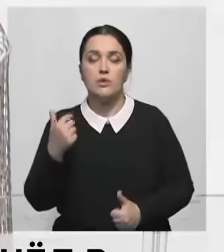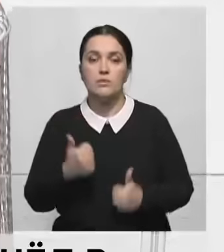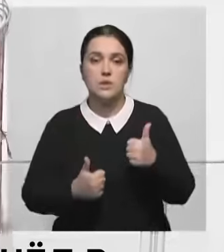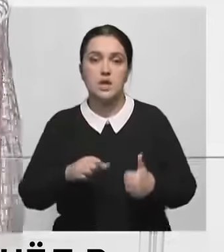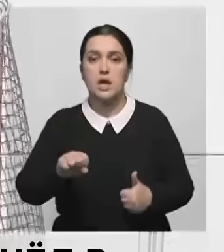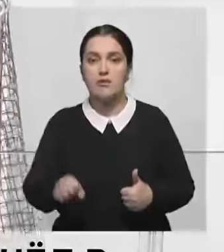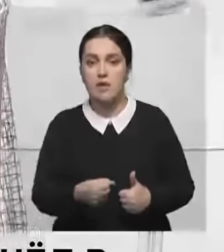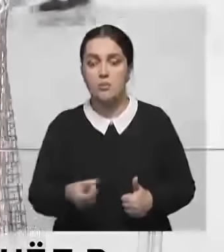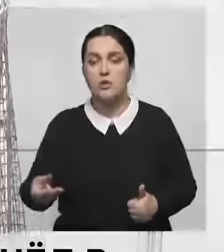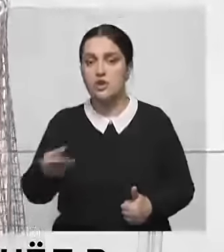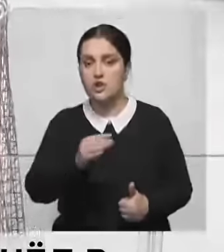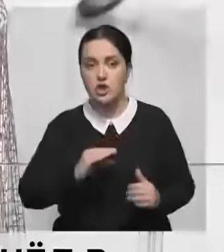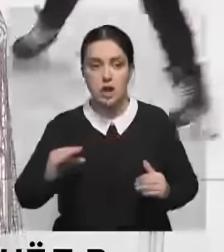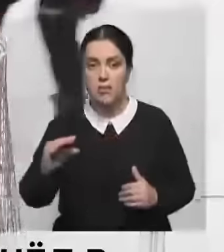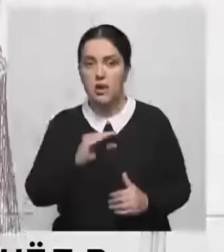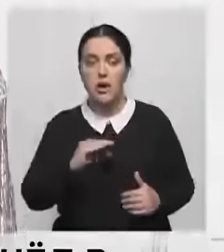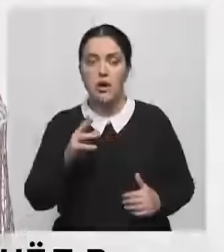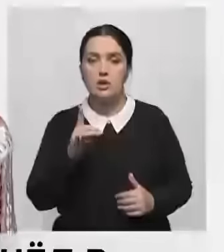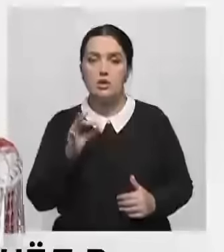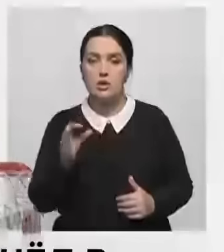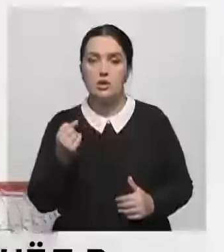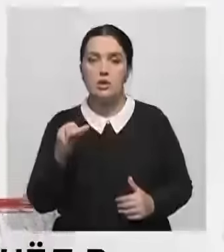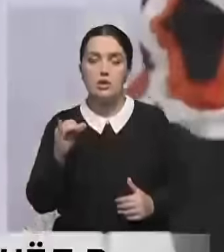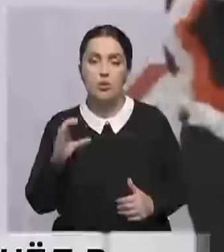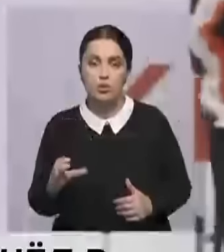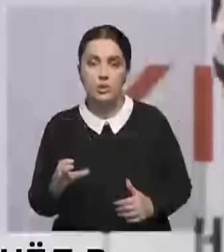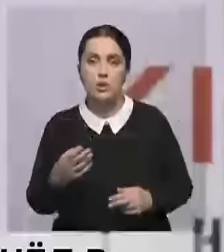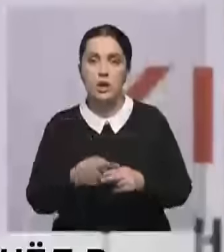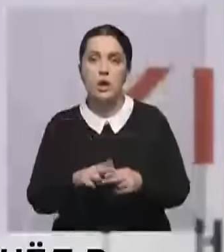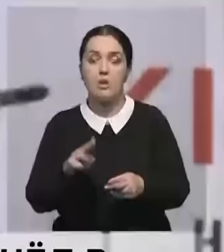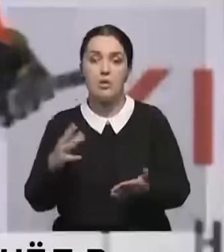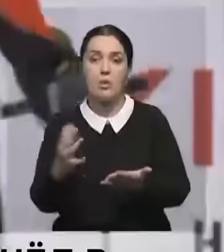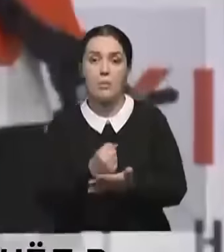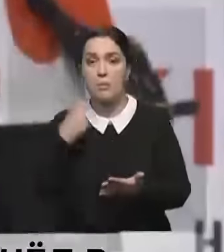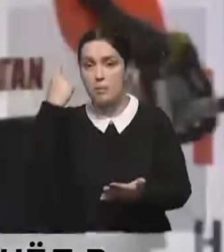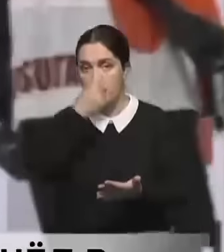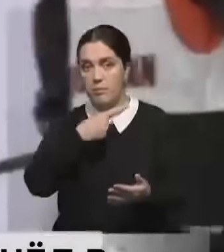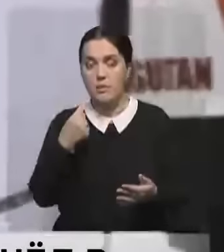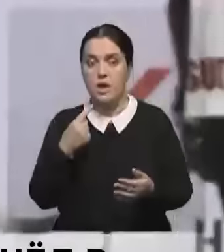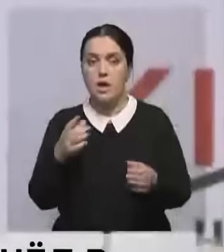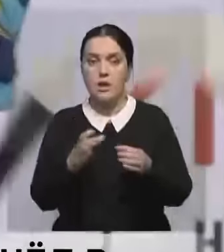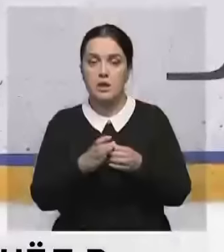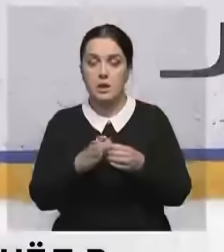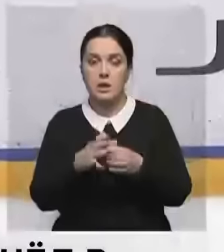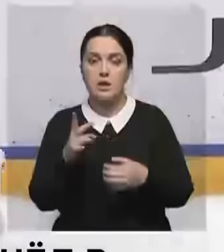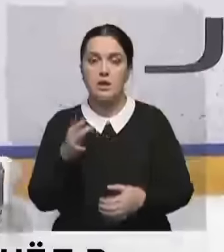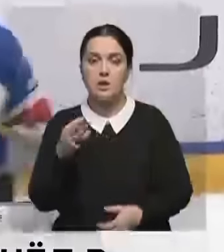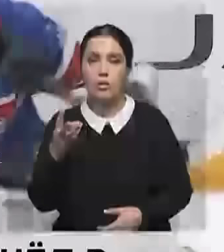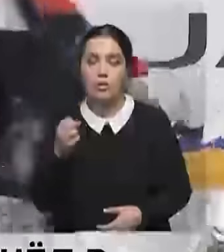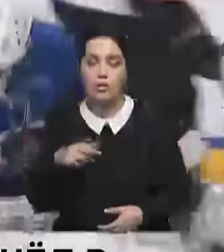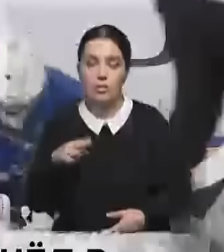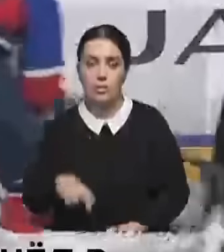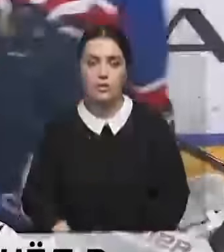на втором состязались в хоккее с шайбой в формате кросс-сайз. В итоге победителем стала